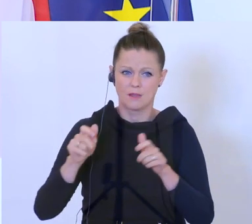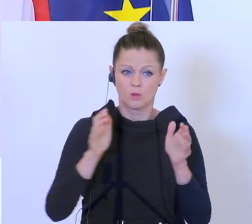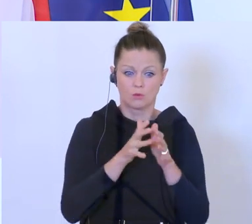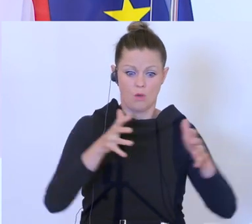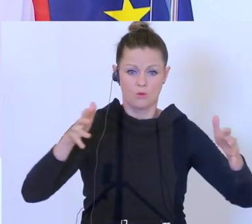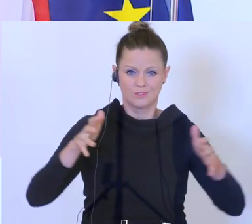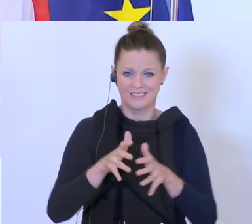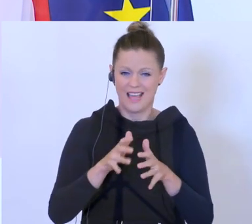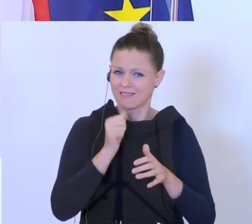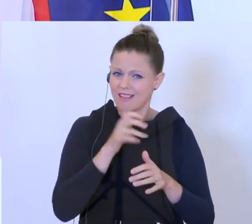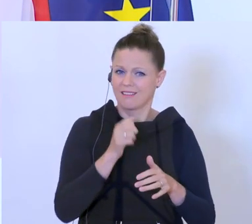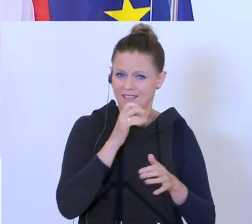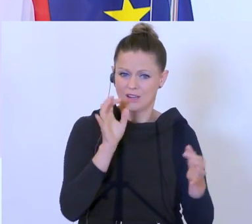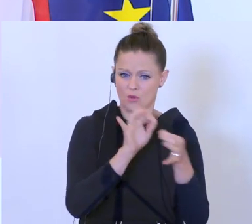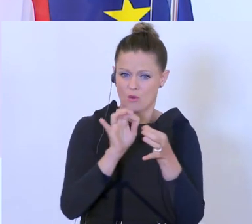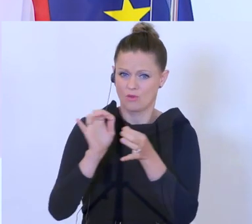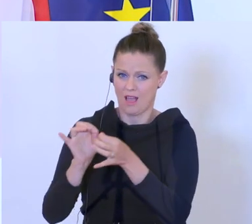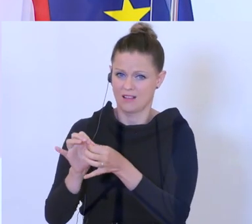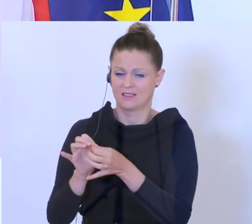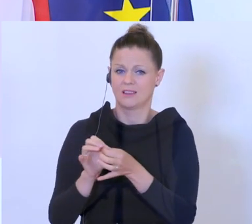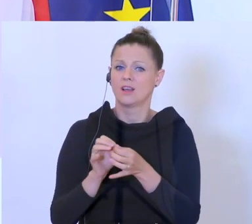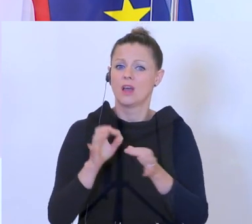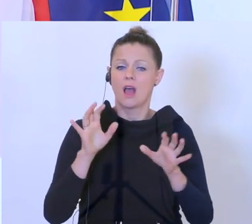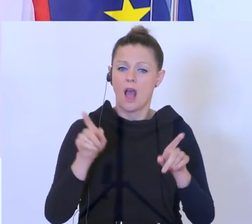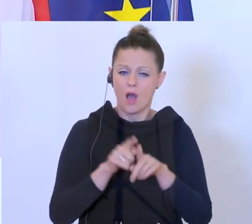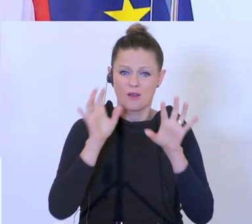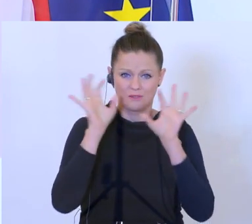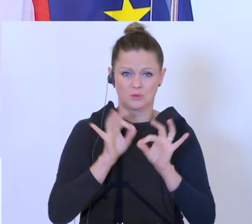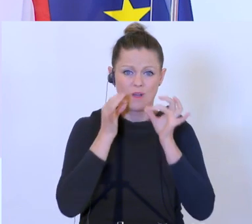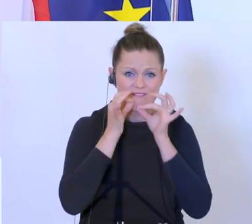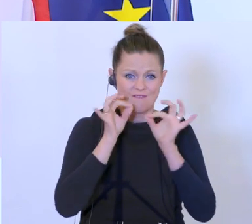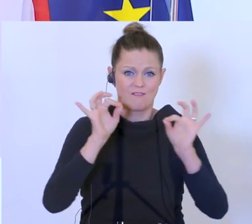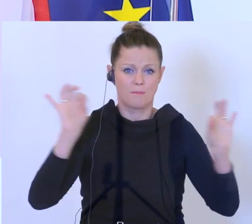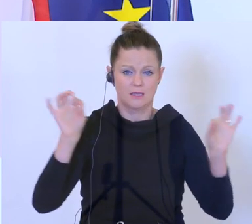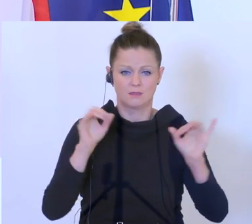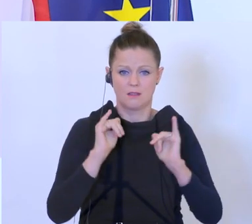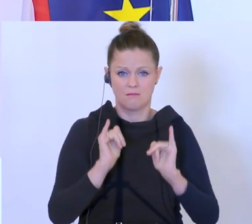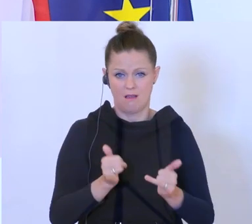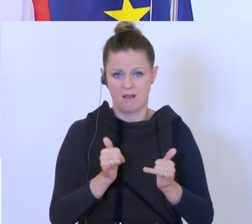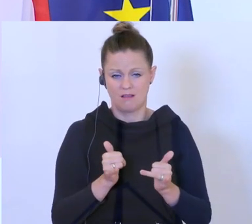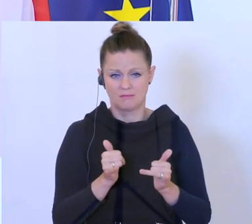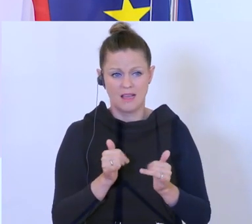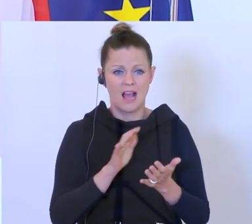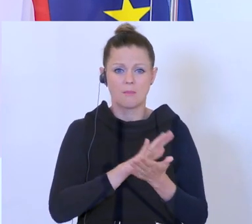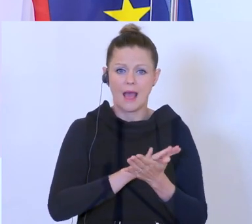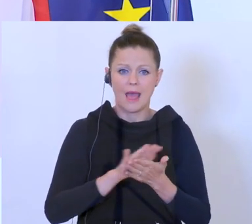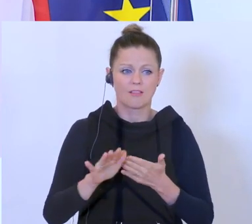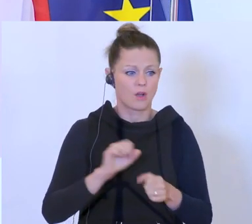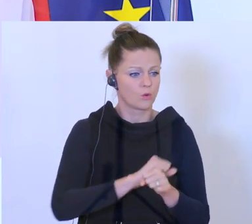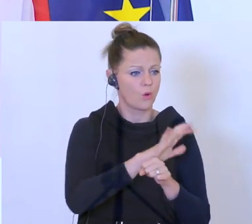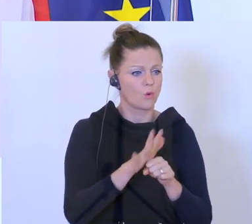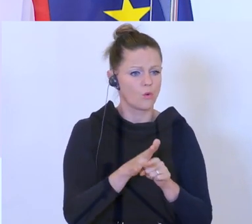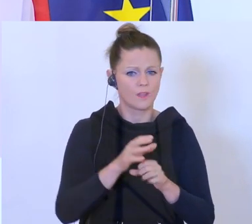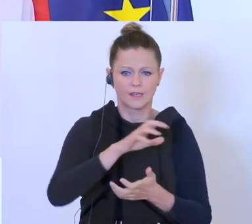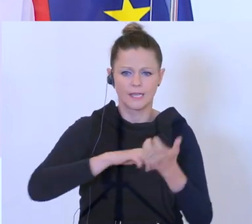und versuchen hier auch täglich an Verbesserungsarbeiten zu arbeiten. Es gibt keine Blaupause für die Coronakrise und